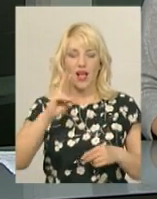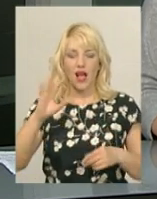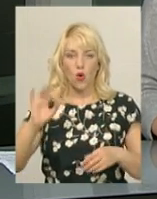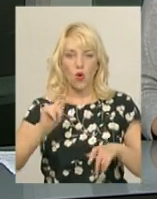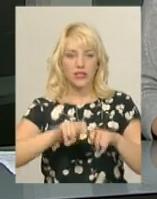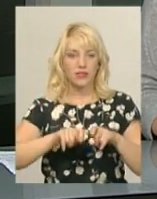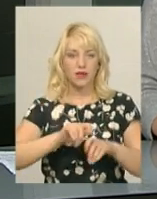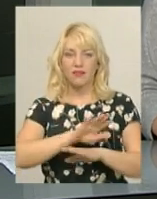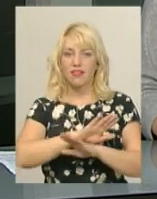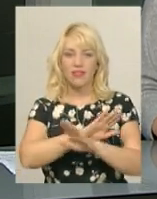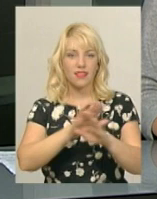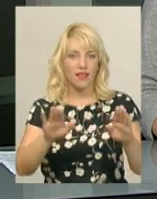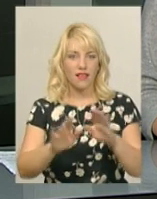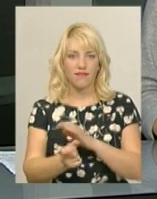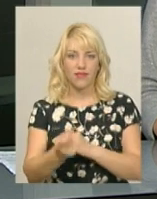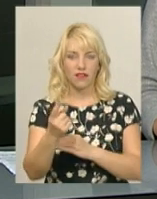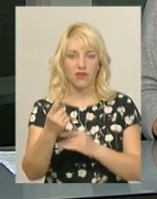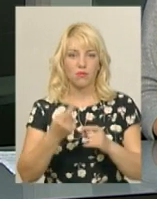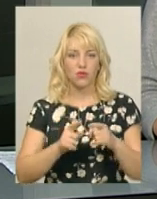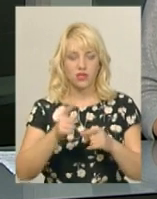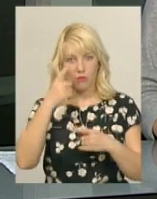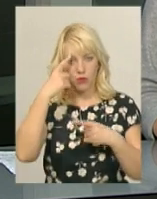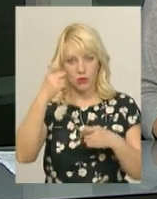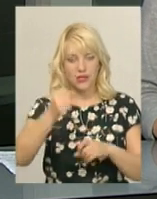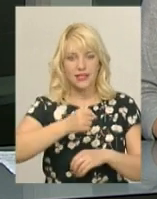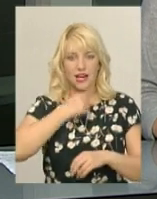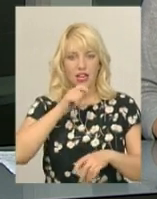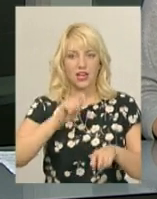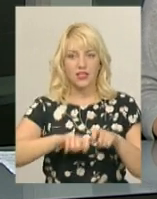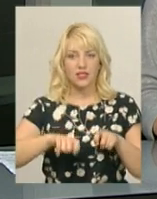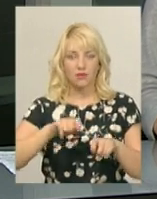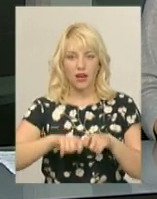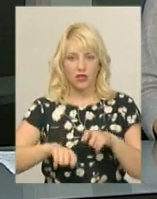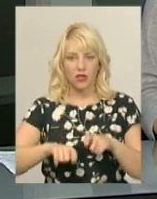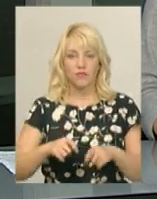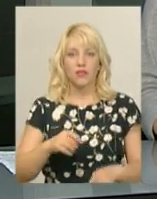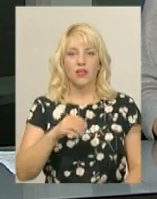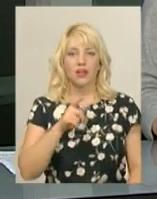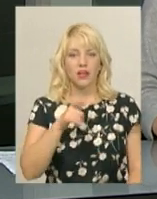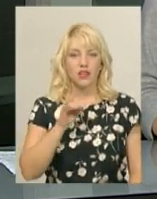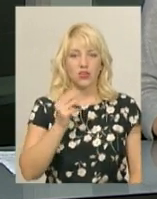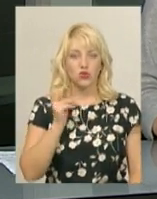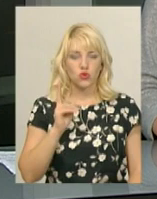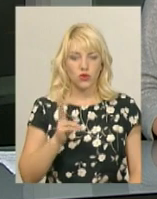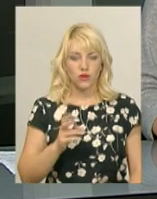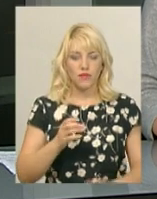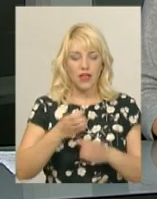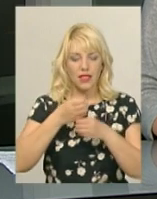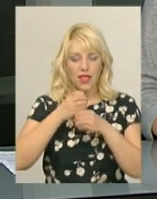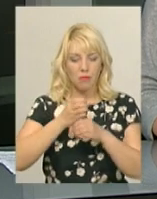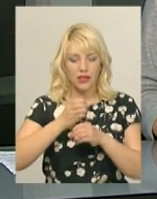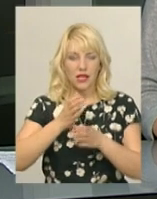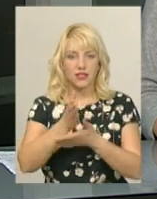повідомив старший державний інспектор з охорони навколишнього природного середовища Держекоінспекції Олег Ліщук. Лаборанти служби